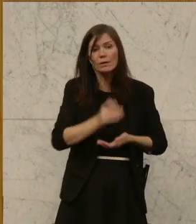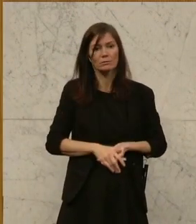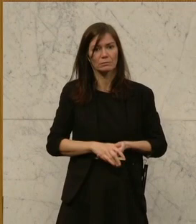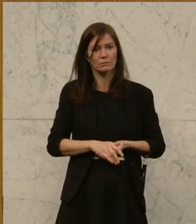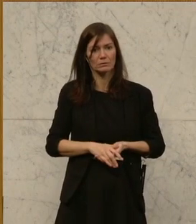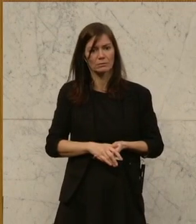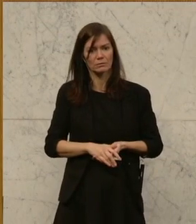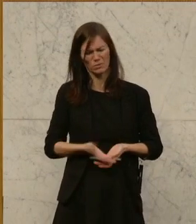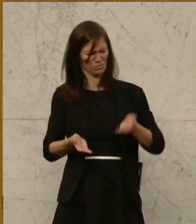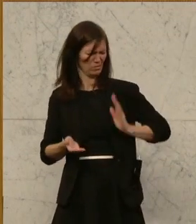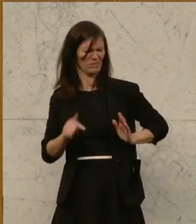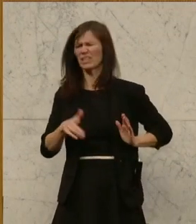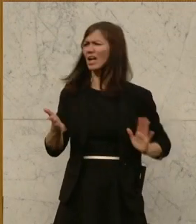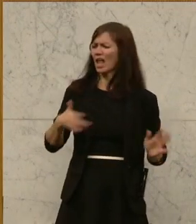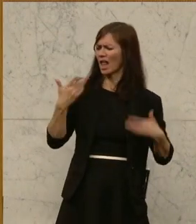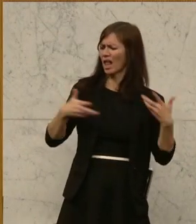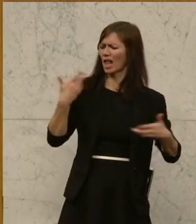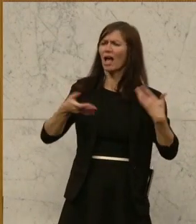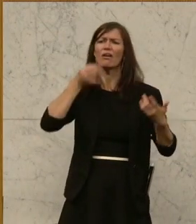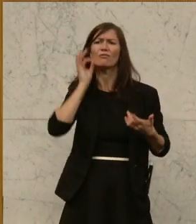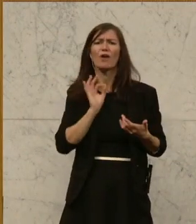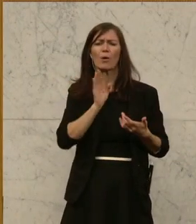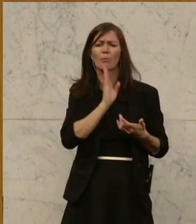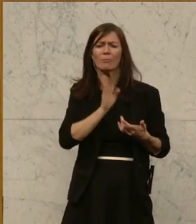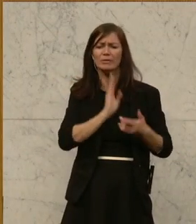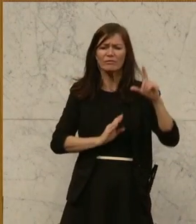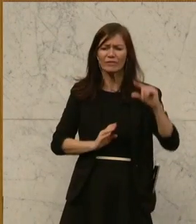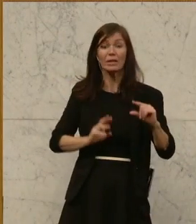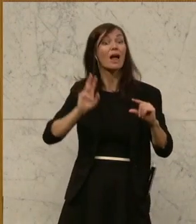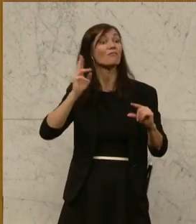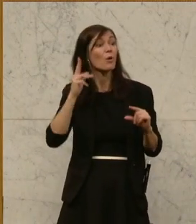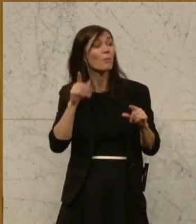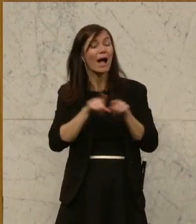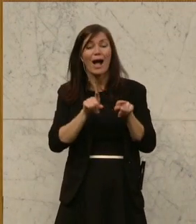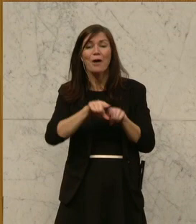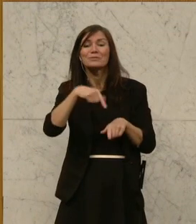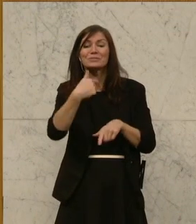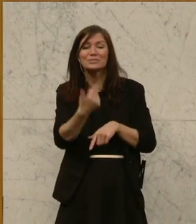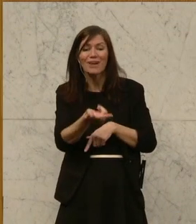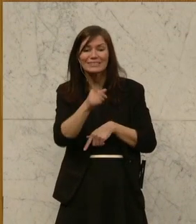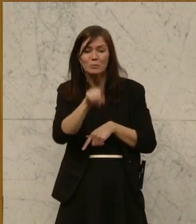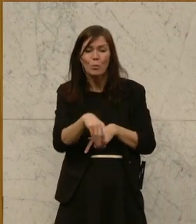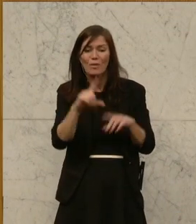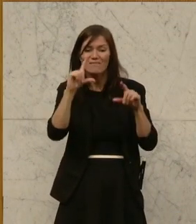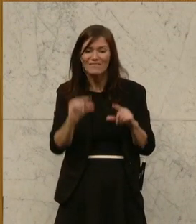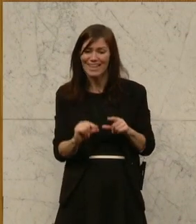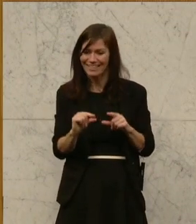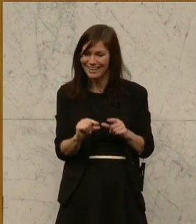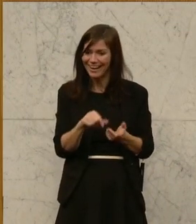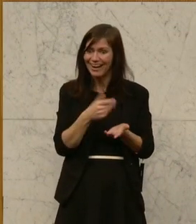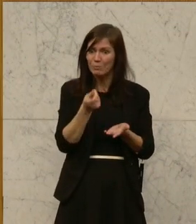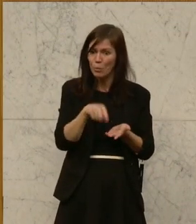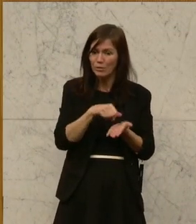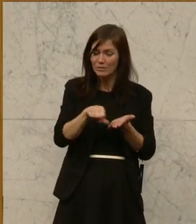niedriger sind. Ja, weil die Frauen auch mit 20 Prozent weniger Beitragsmonaten in Pension gehen. Und jetzt verlängern sie diesen